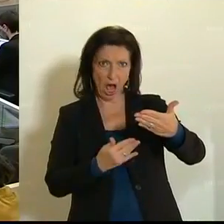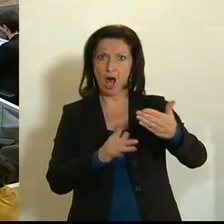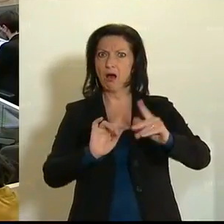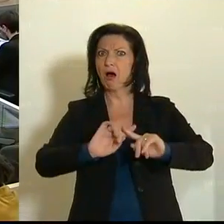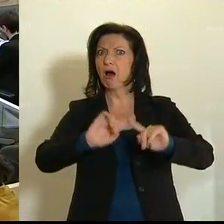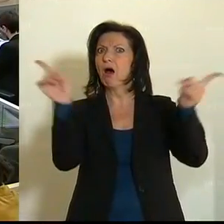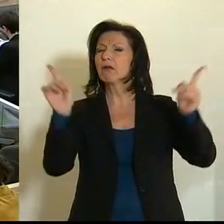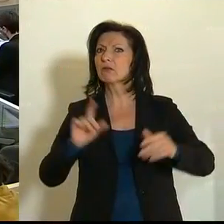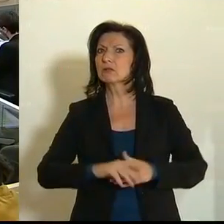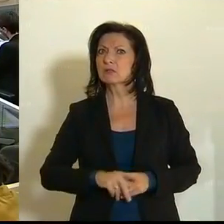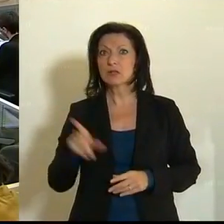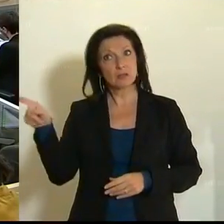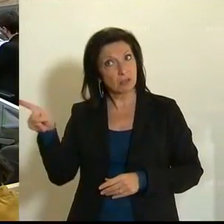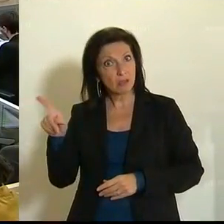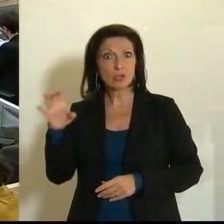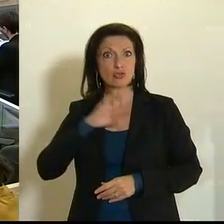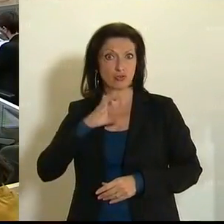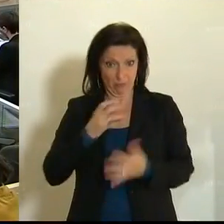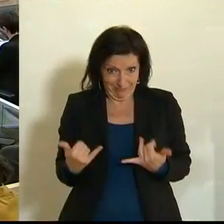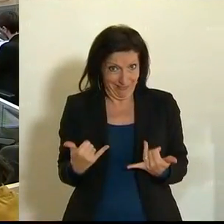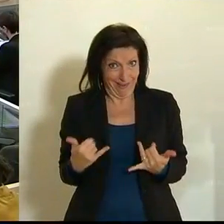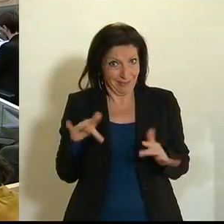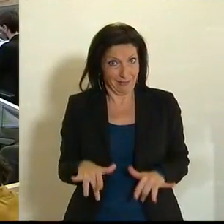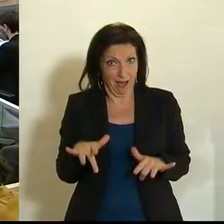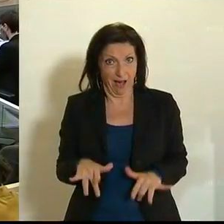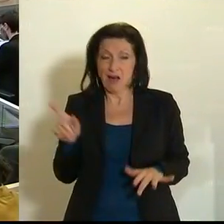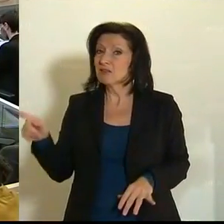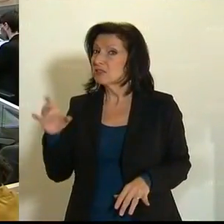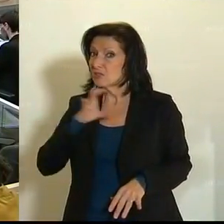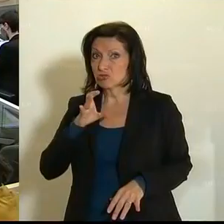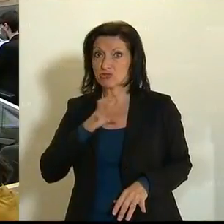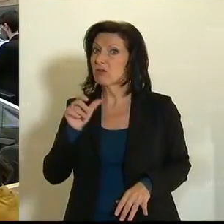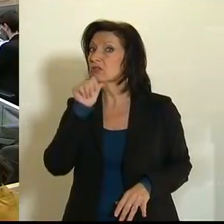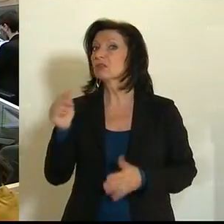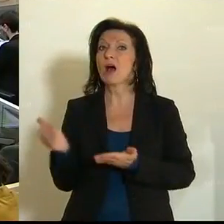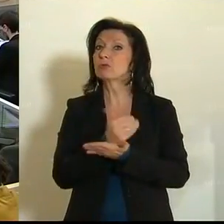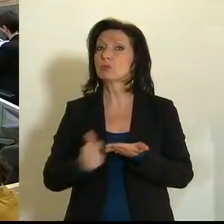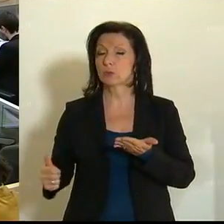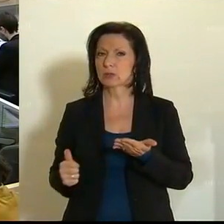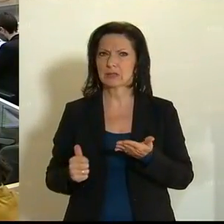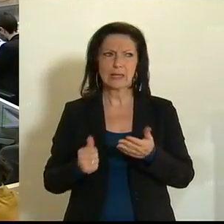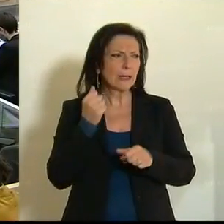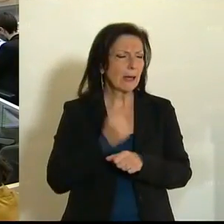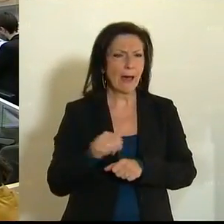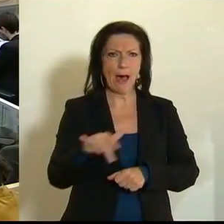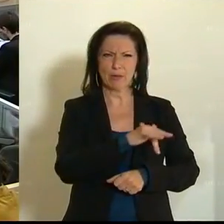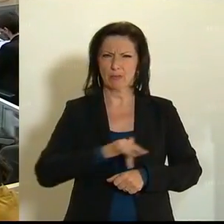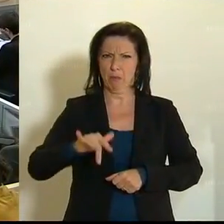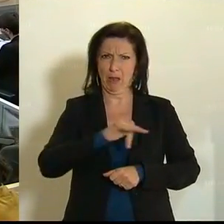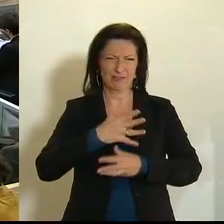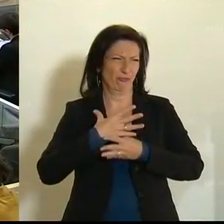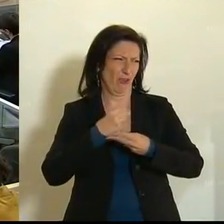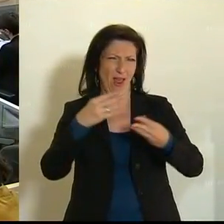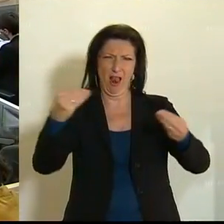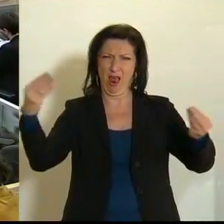aus, dass diese Chance, die jetzt besteht, von Ihnen genützt wird. Wenn Arbeitsplätze im großen Stil